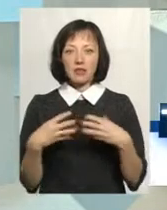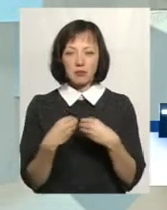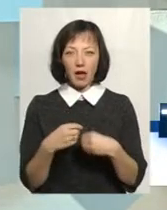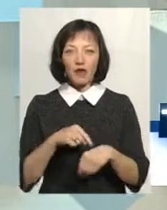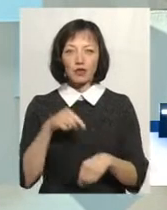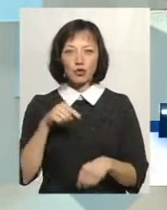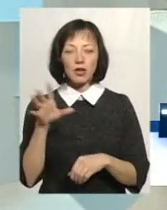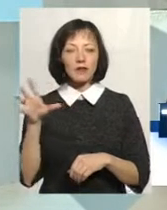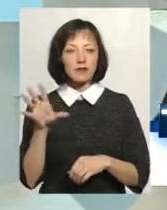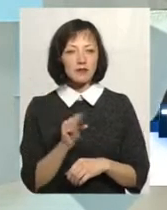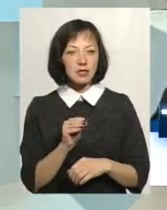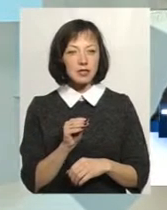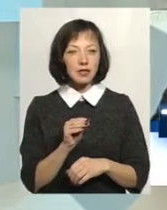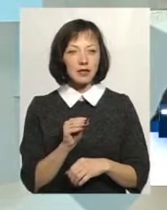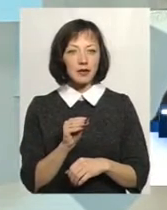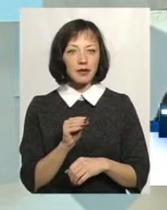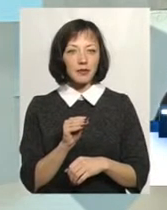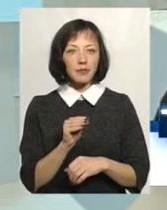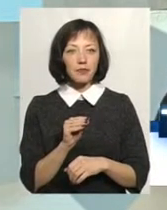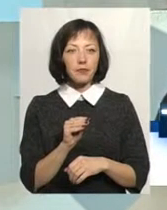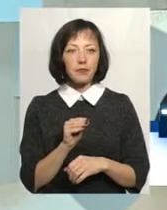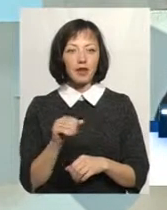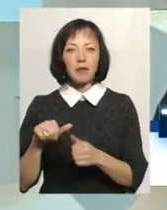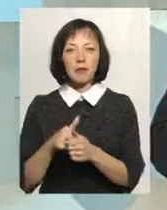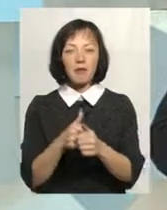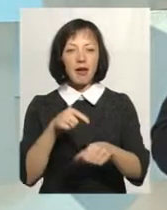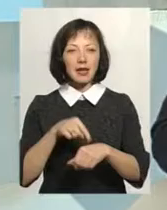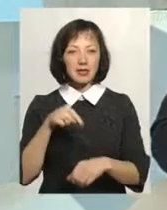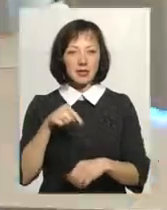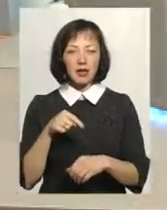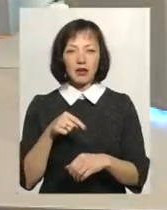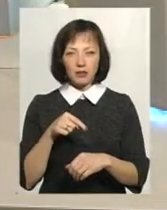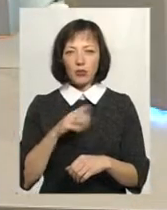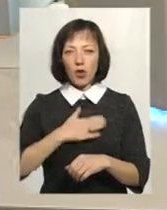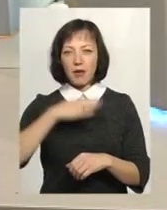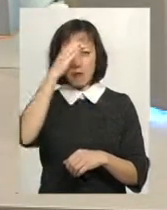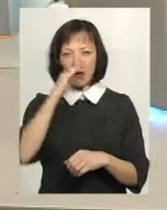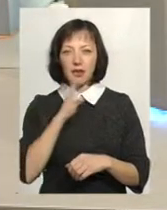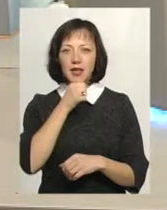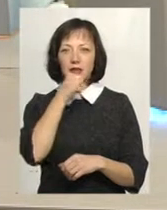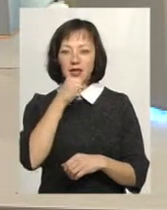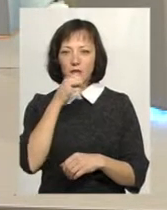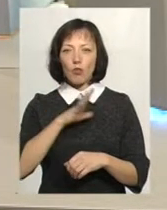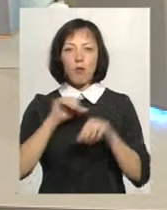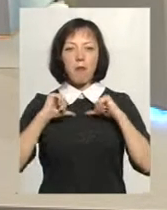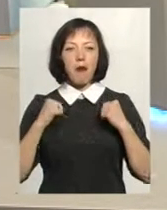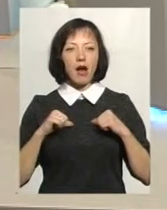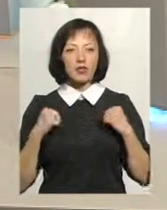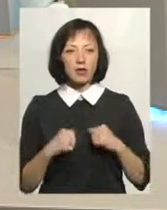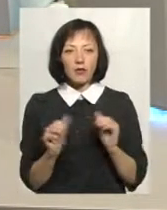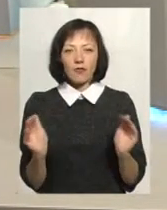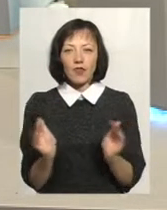відчула усі переслідування, мої батьки, і мій діт, який був пастором невеличкій